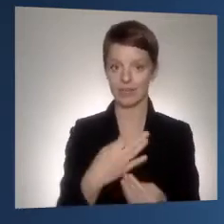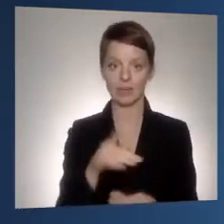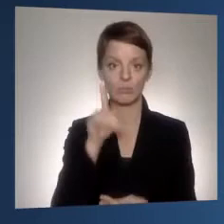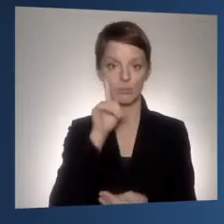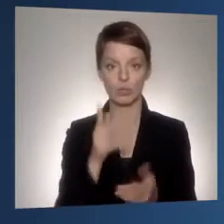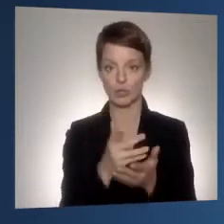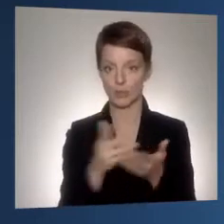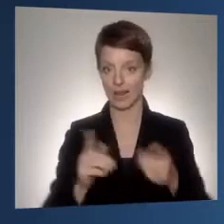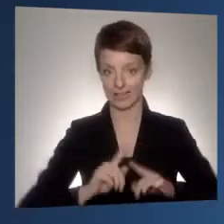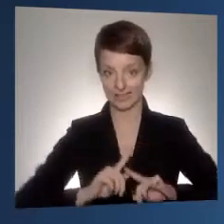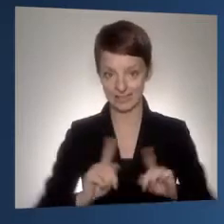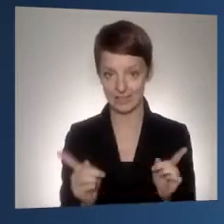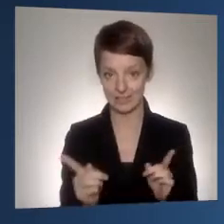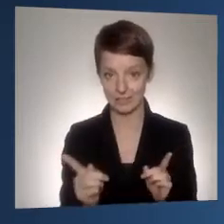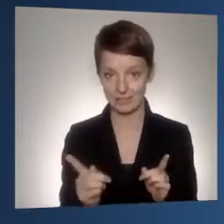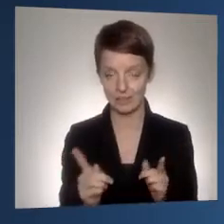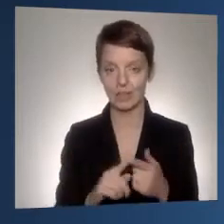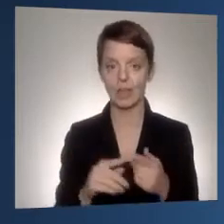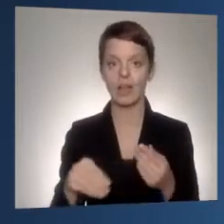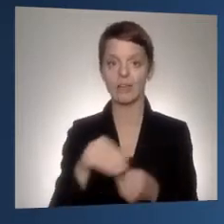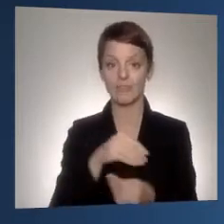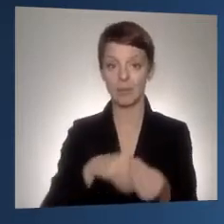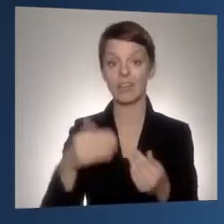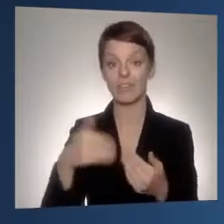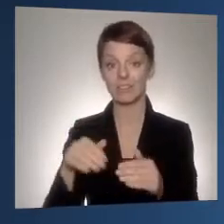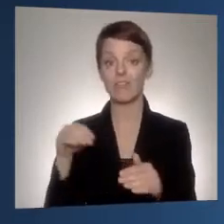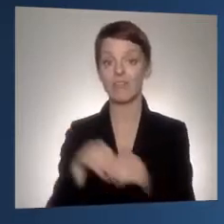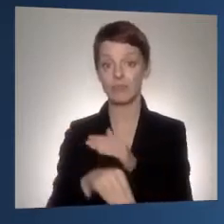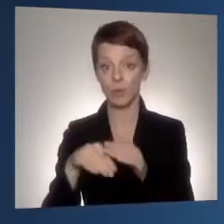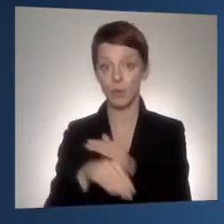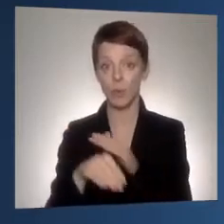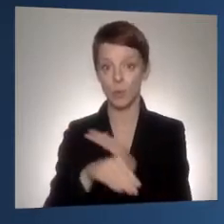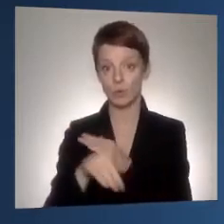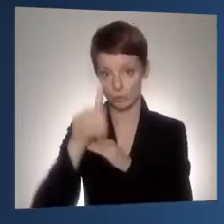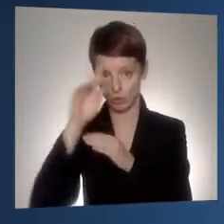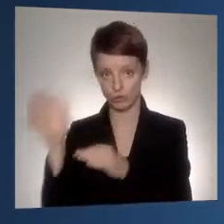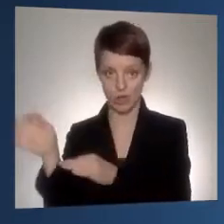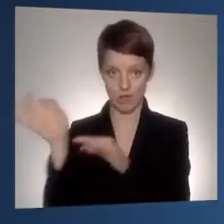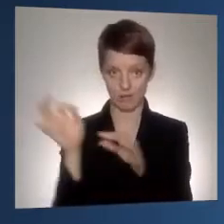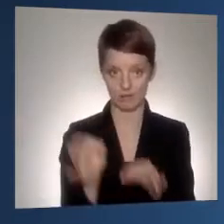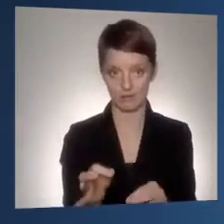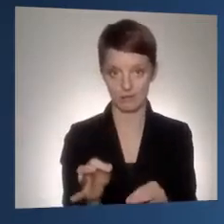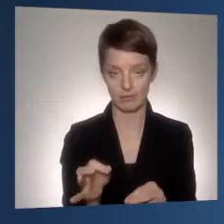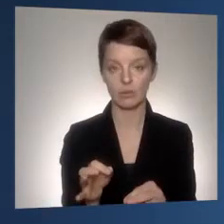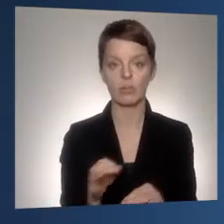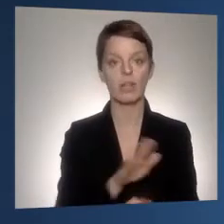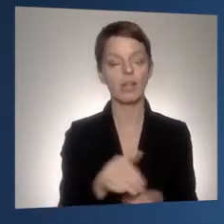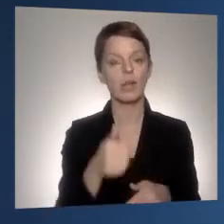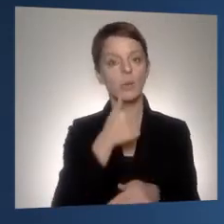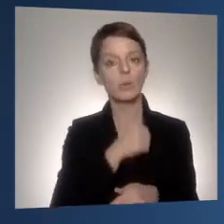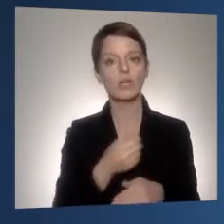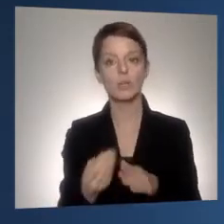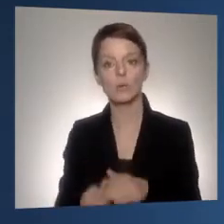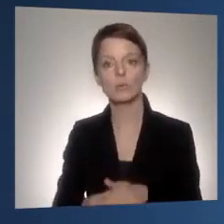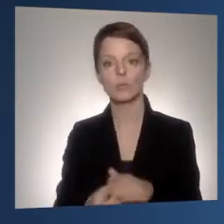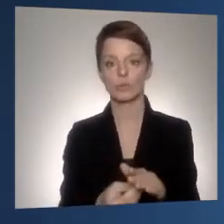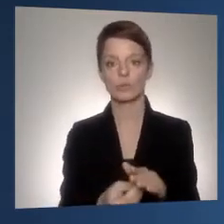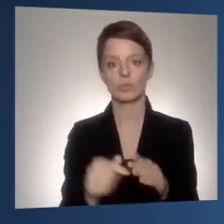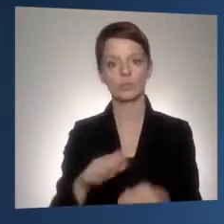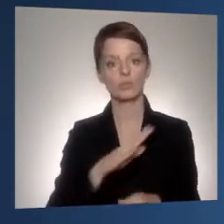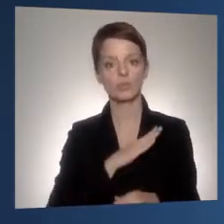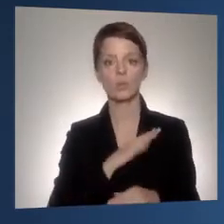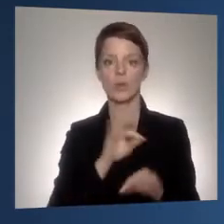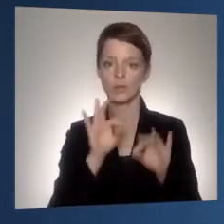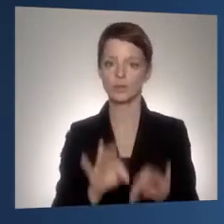sind, die in Familien geflüchtet sind und Sie unterstützen die Kinder und die Jugendlichen, damit sie gut in der Schule ankommen.